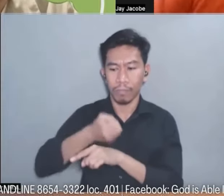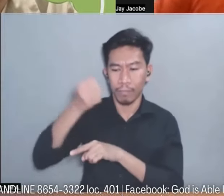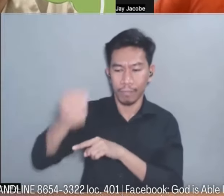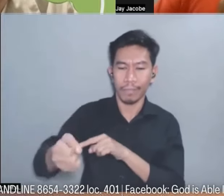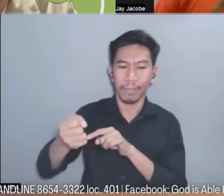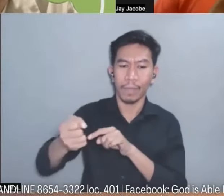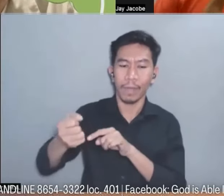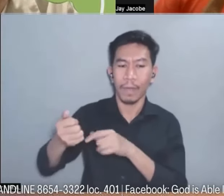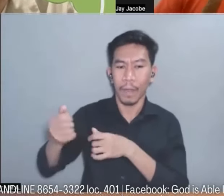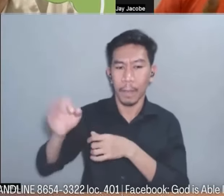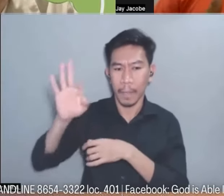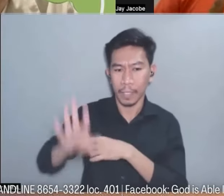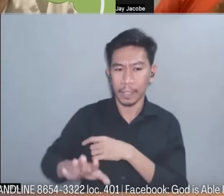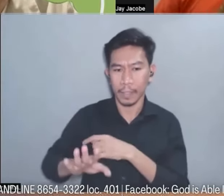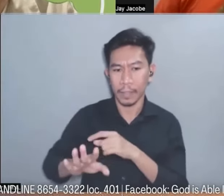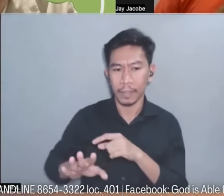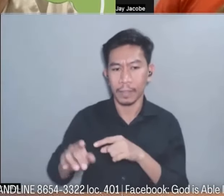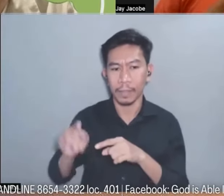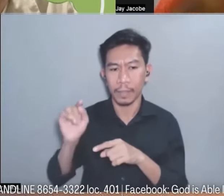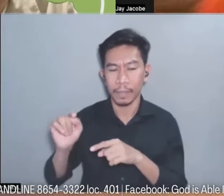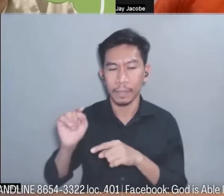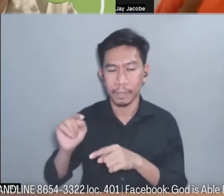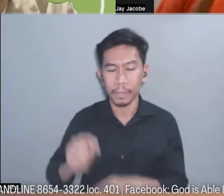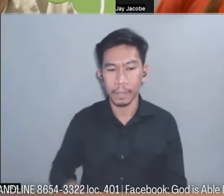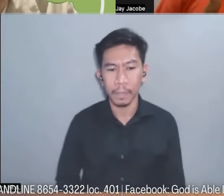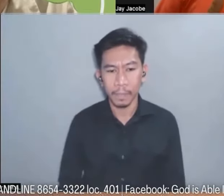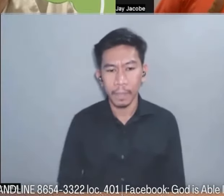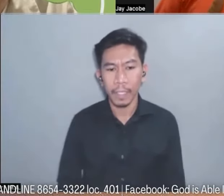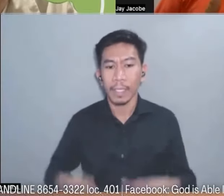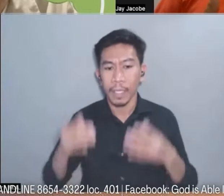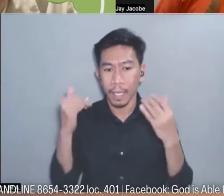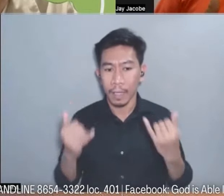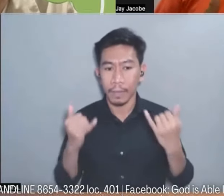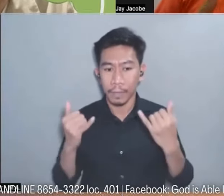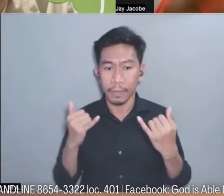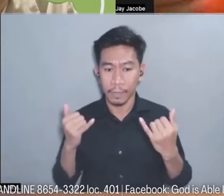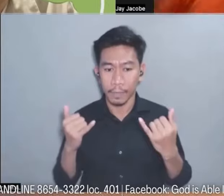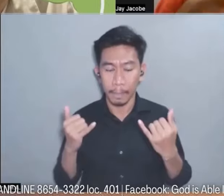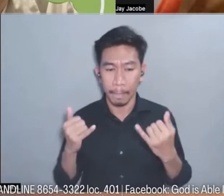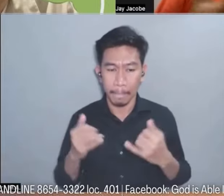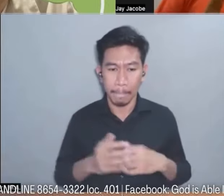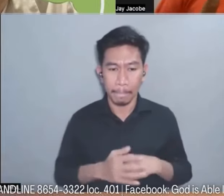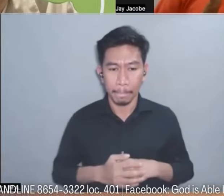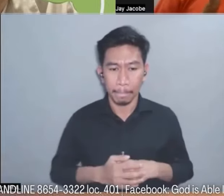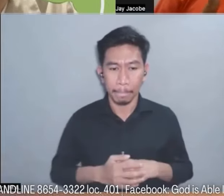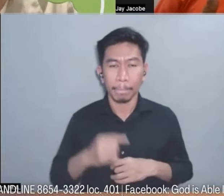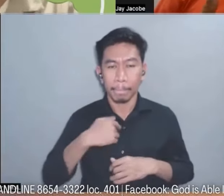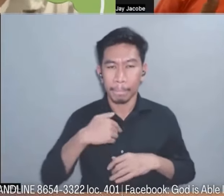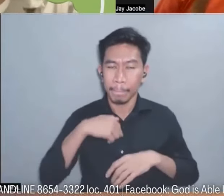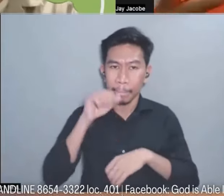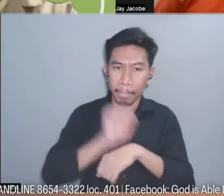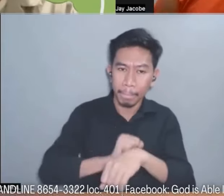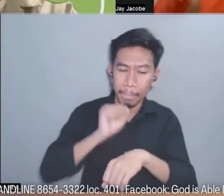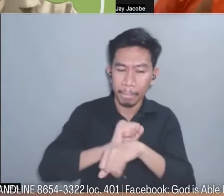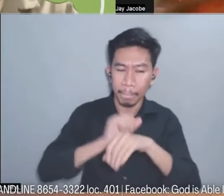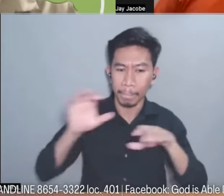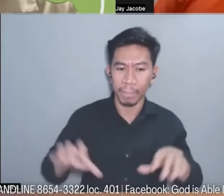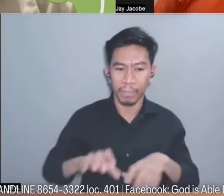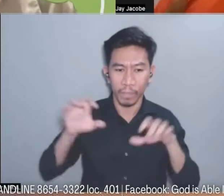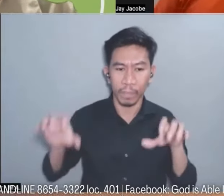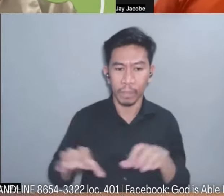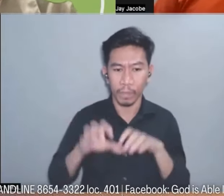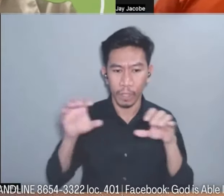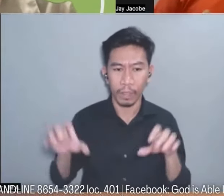main po namin sa living one house of grace so until now ngayon po ay nag-work po ako Lord hanggang sa sa